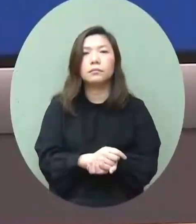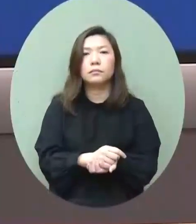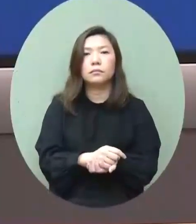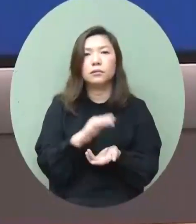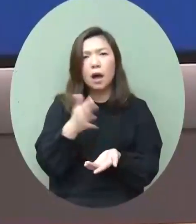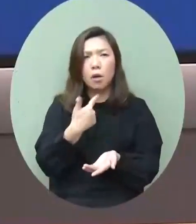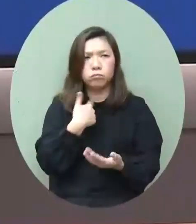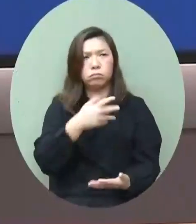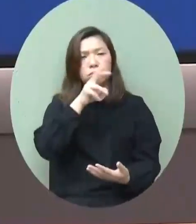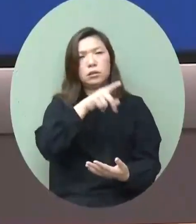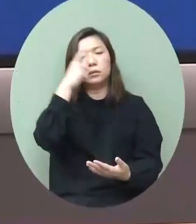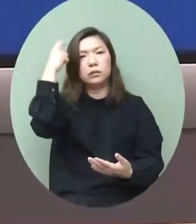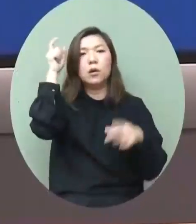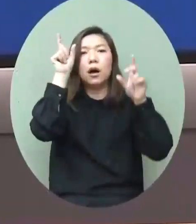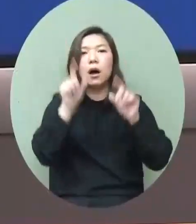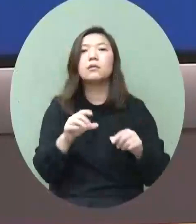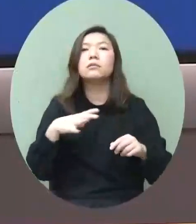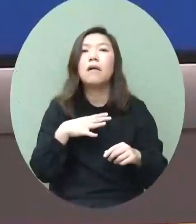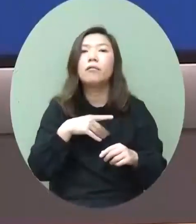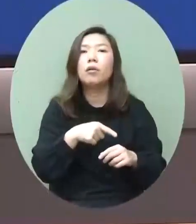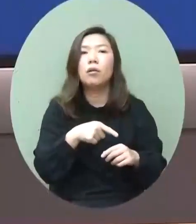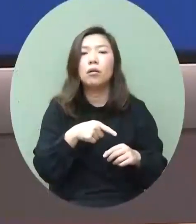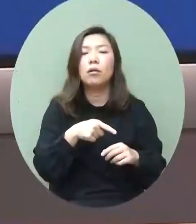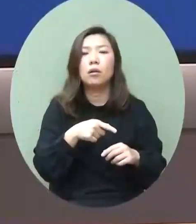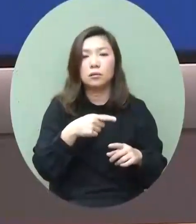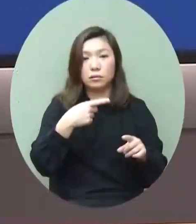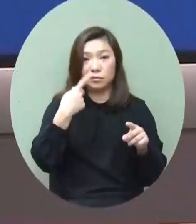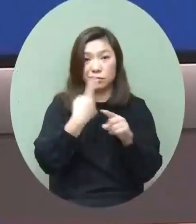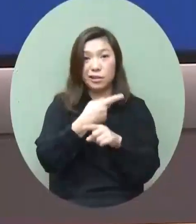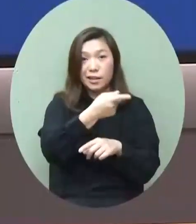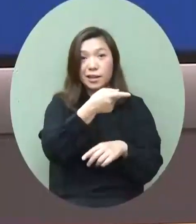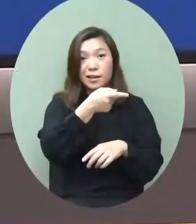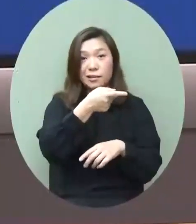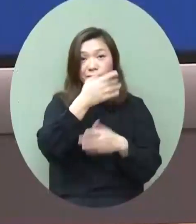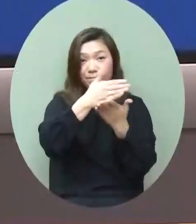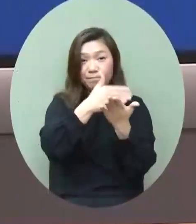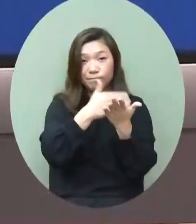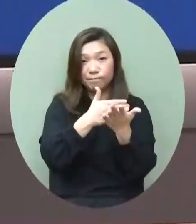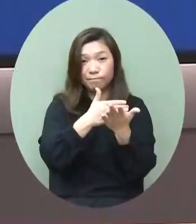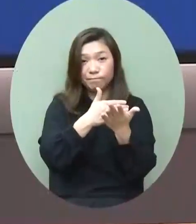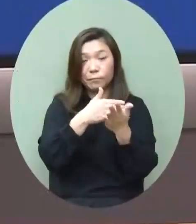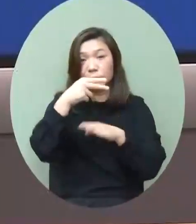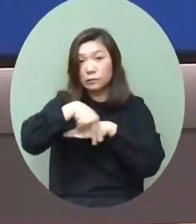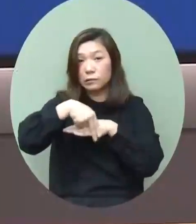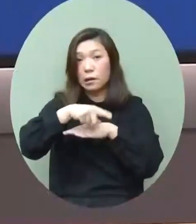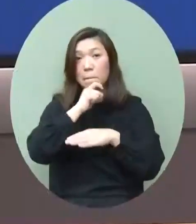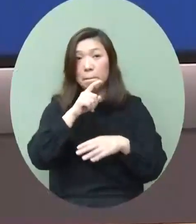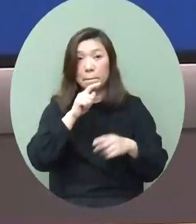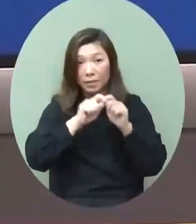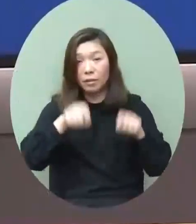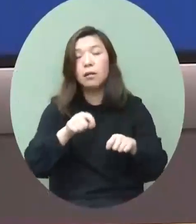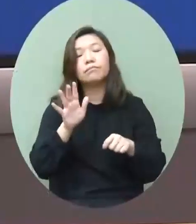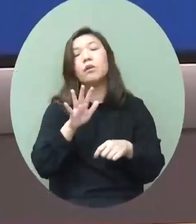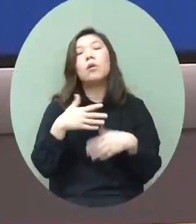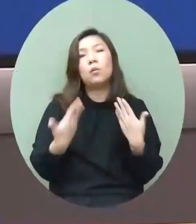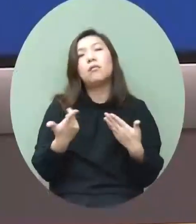了解了情況就知道其實不是很可以說是制度上的不足而是有